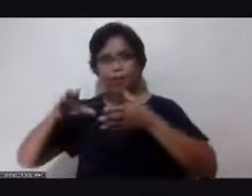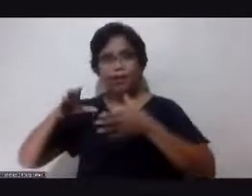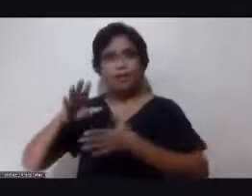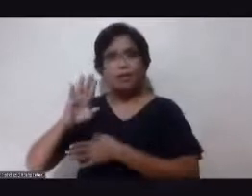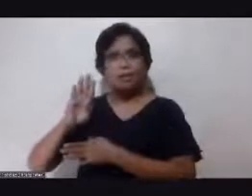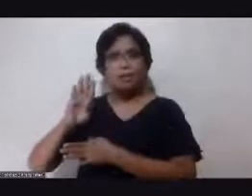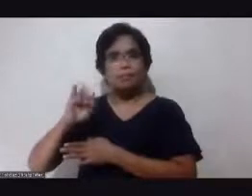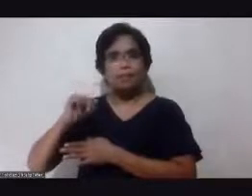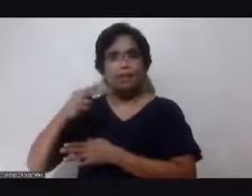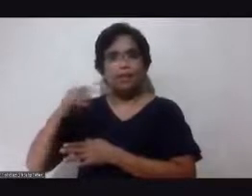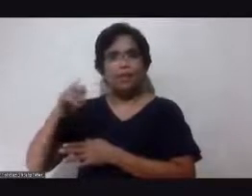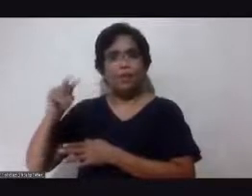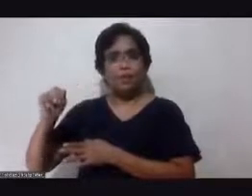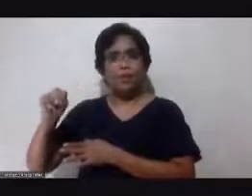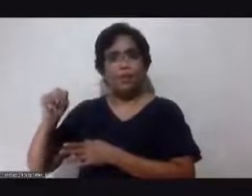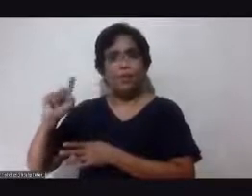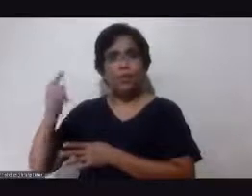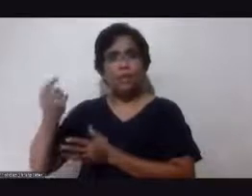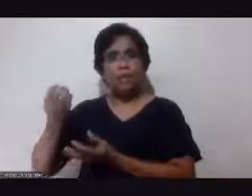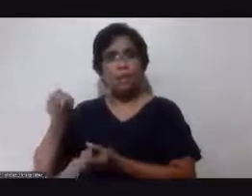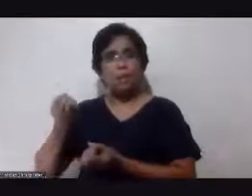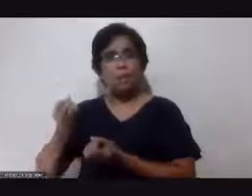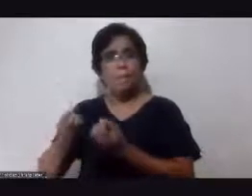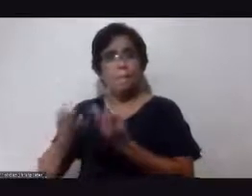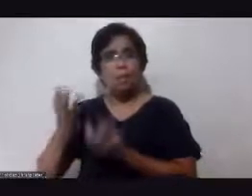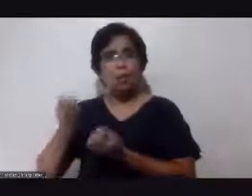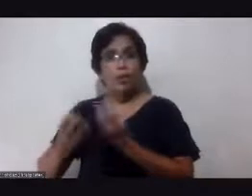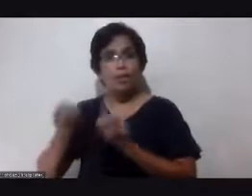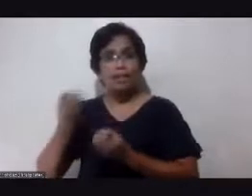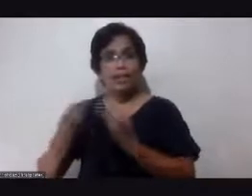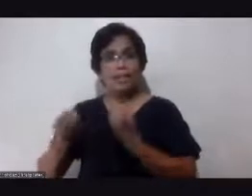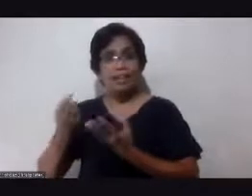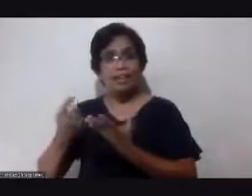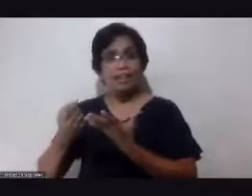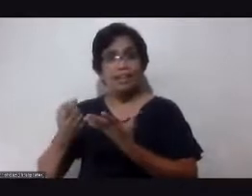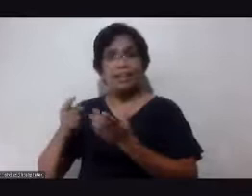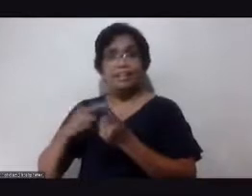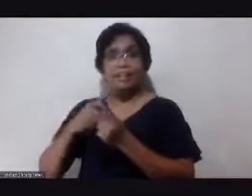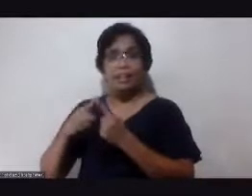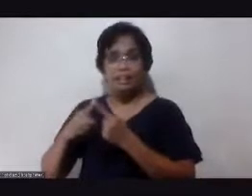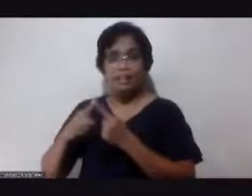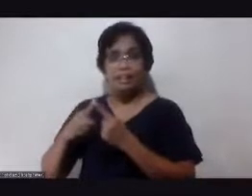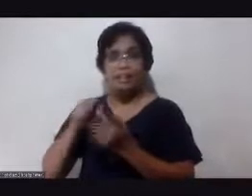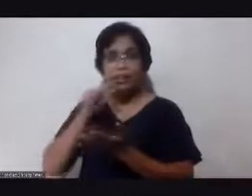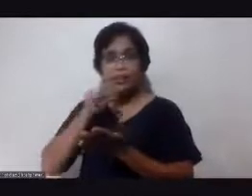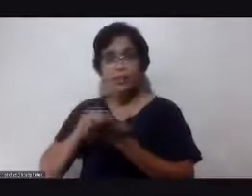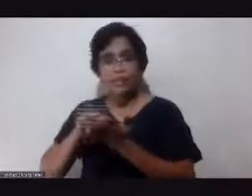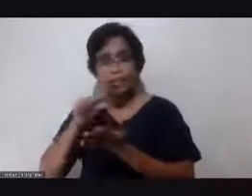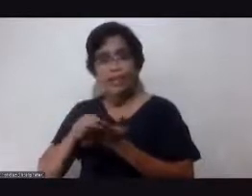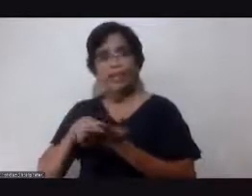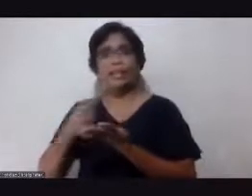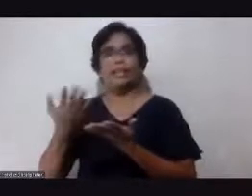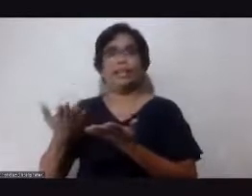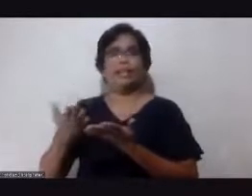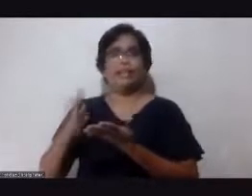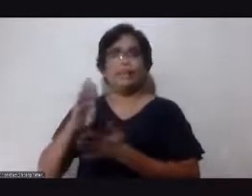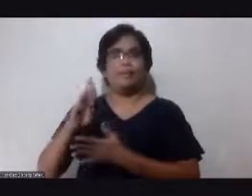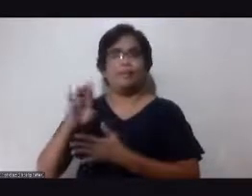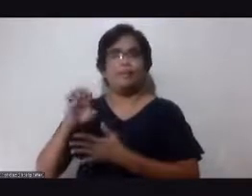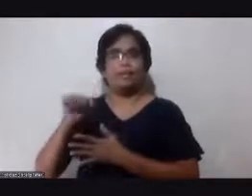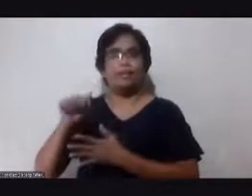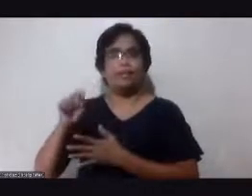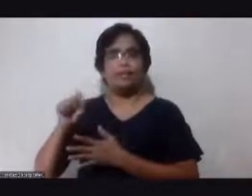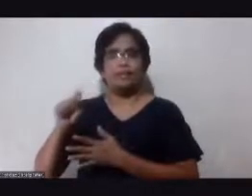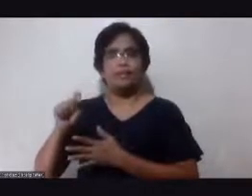gisado, ayong boiled lang, Brother Eng, tapos chicken, chicken breast, tas gulay, nakaka